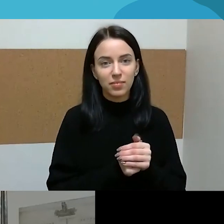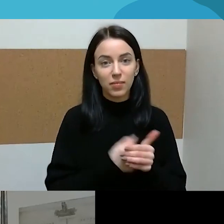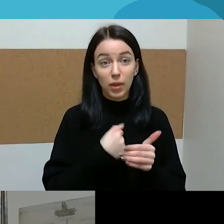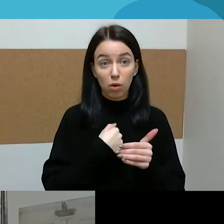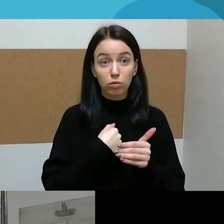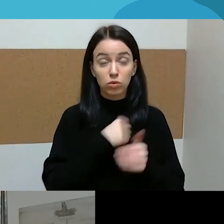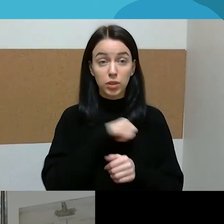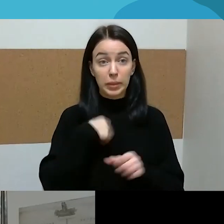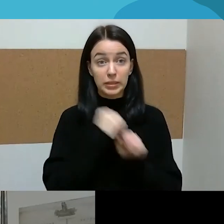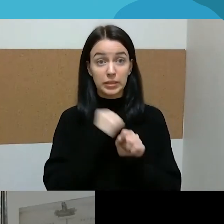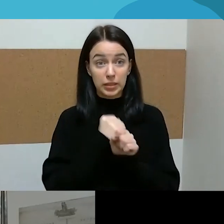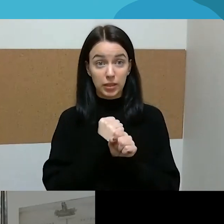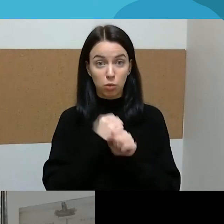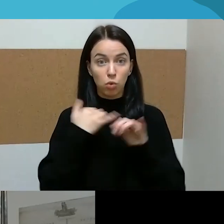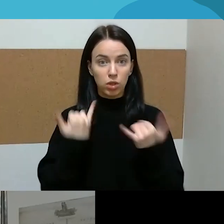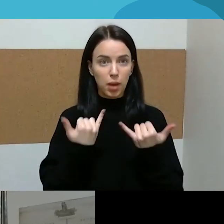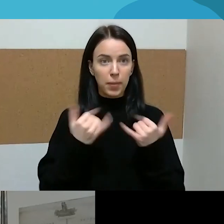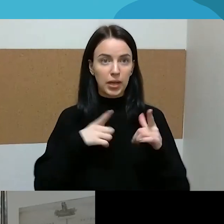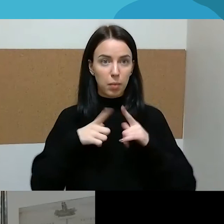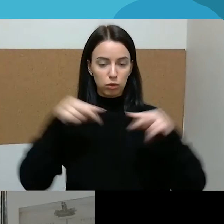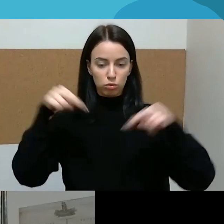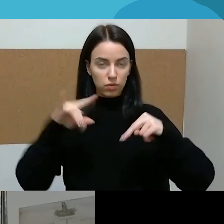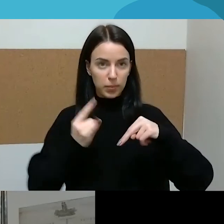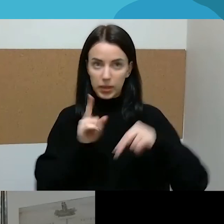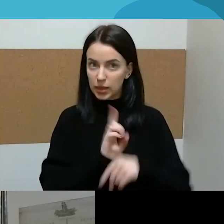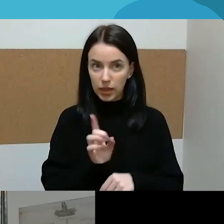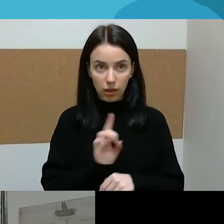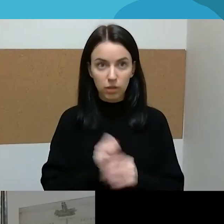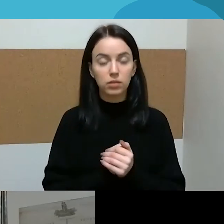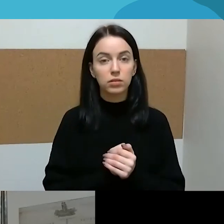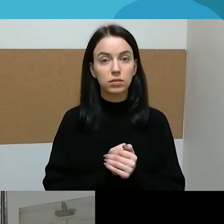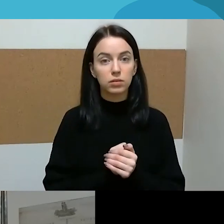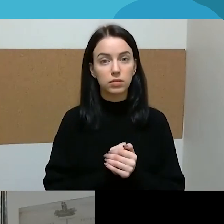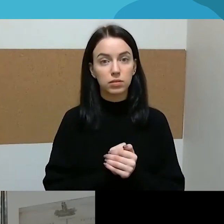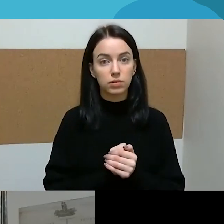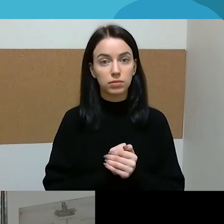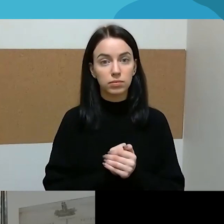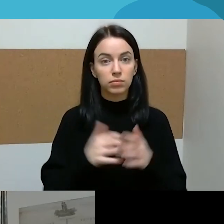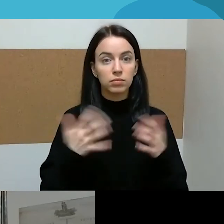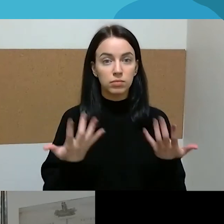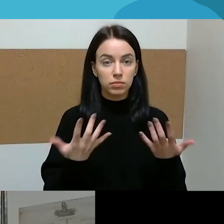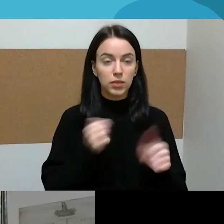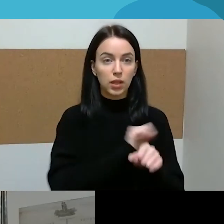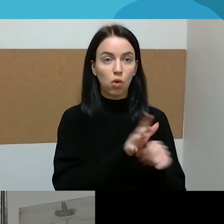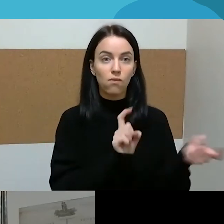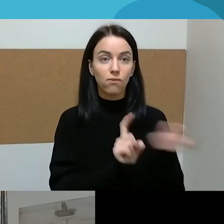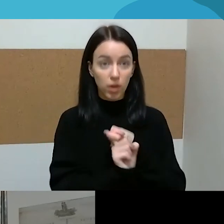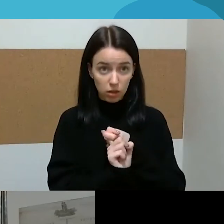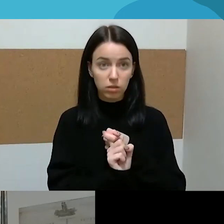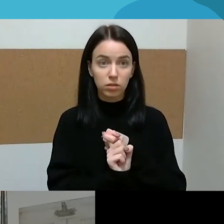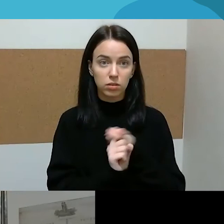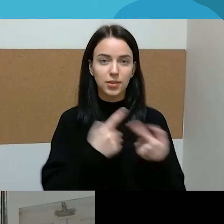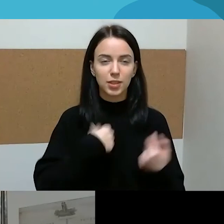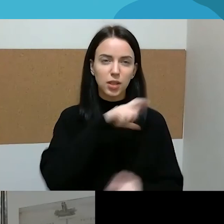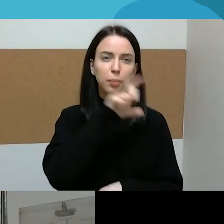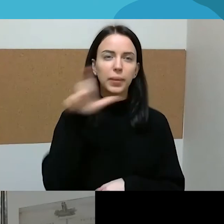dirbu, dabar nesu vaiko priežios atostoguose, bet kadangi susirbiam, taip pasieniu, aš ilgas tokias